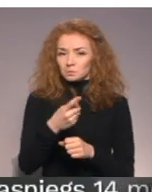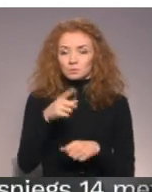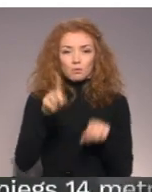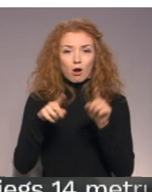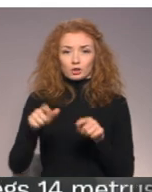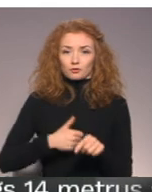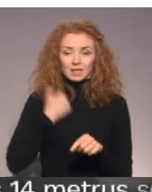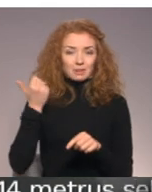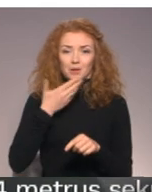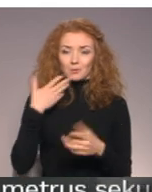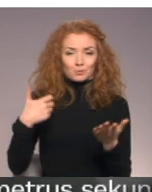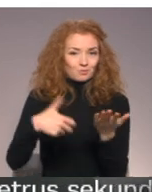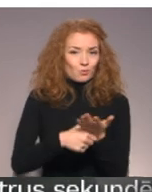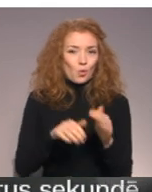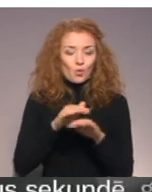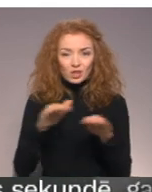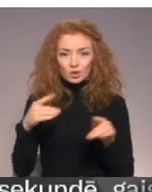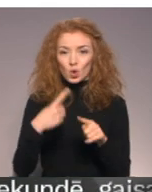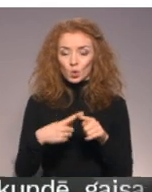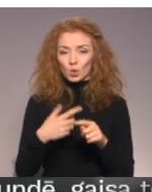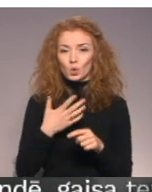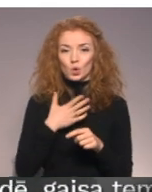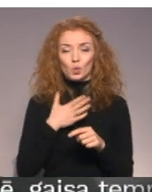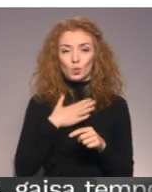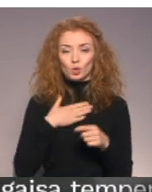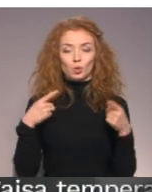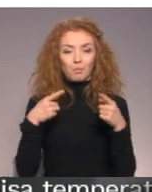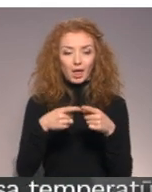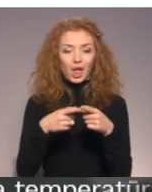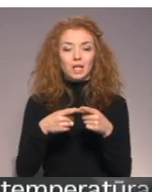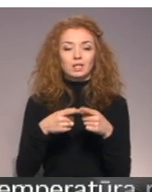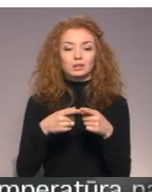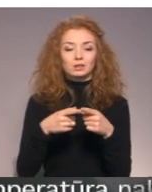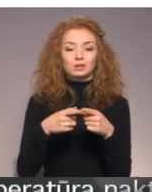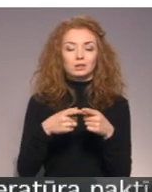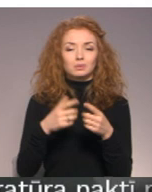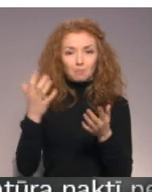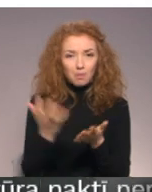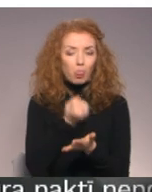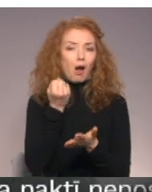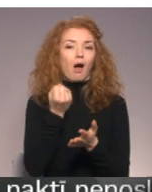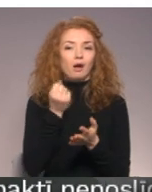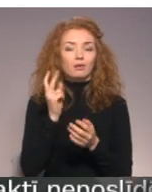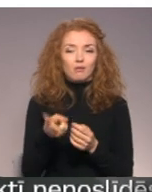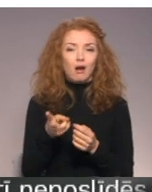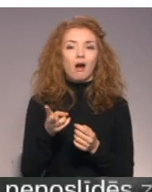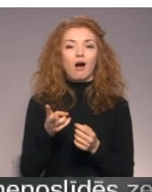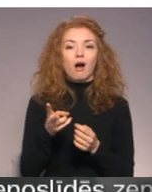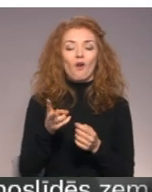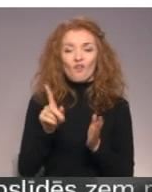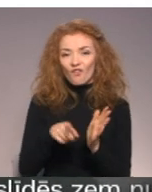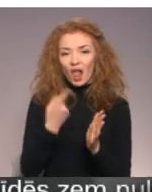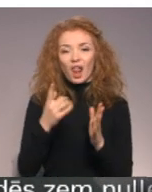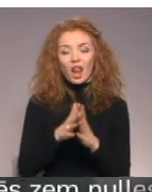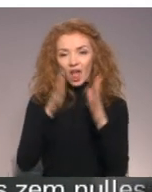registrējuši. Šobrīd mūsu mērķis ir panākt to, ka vēl